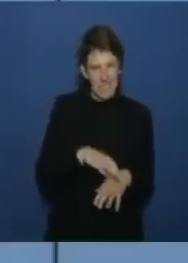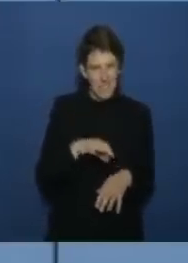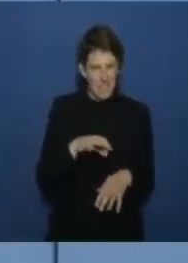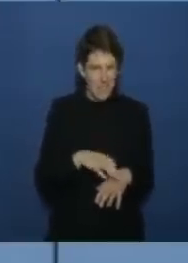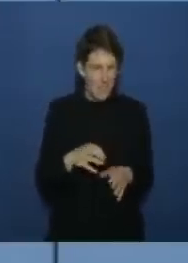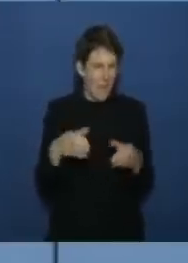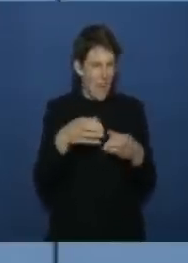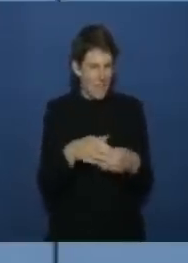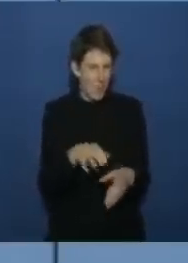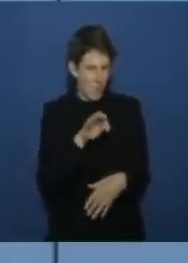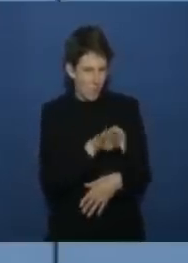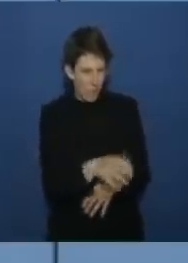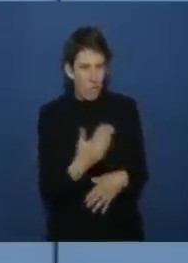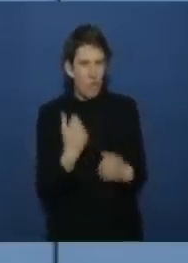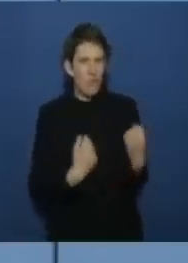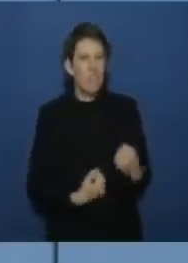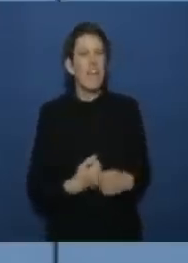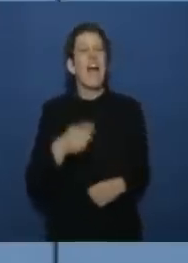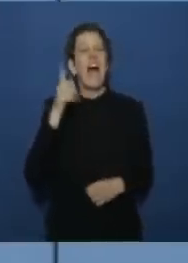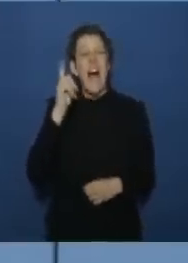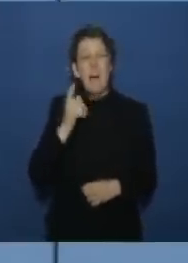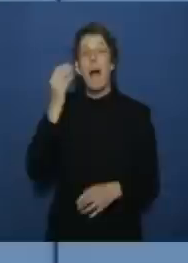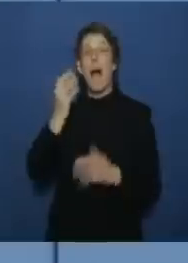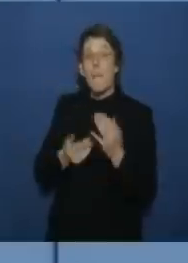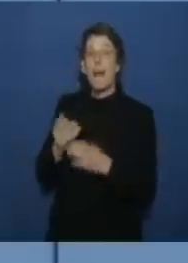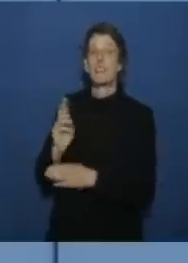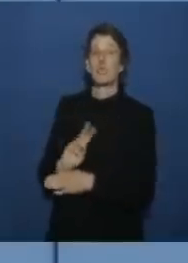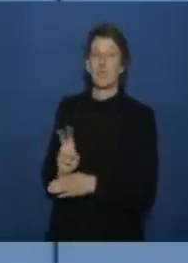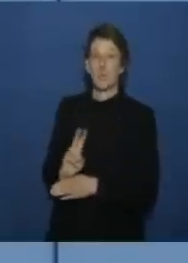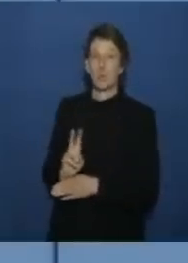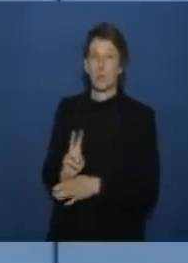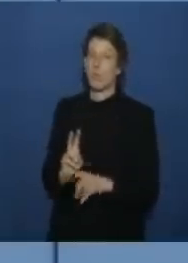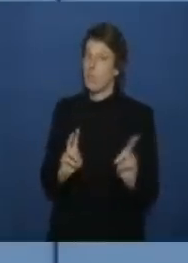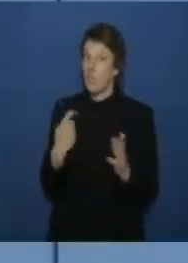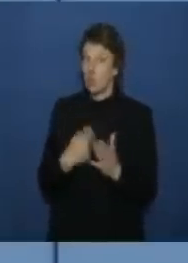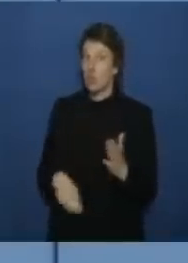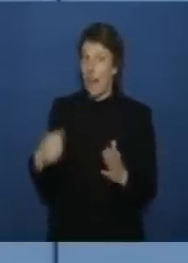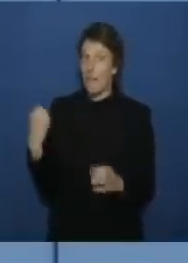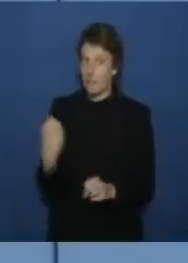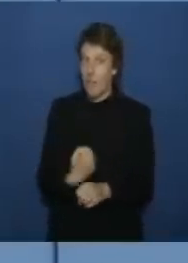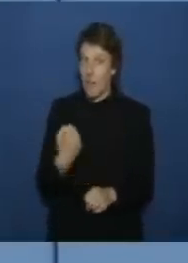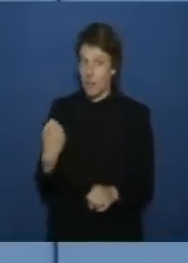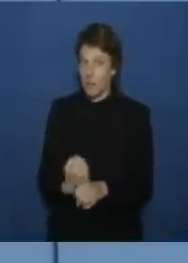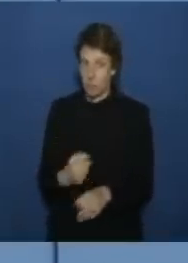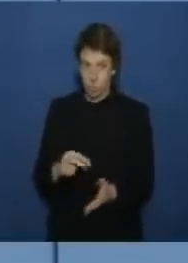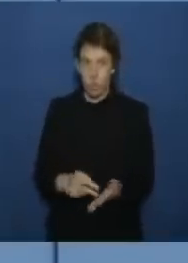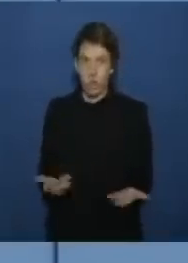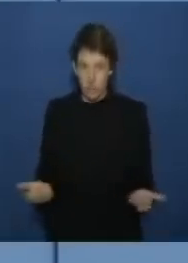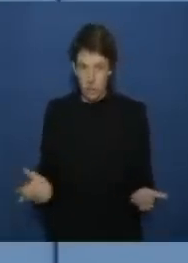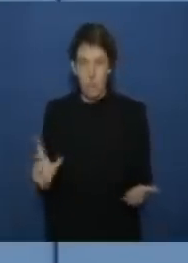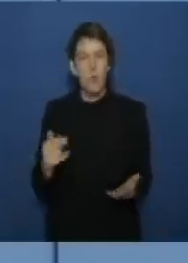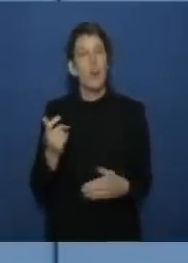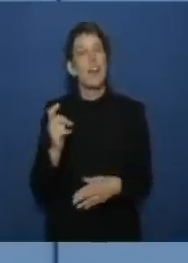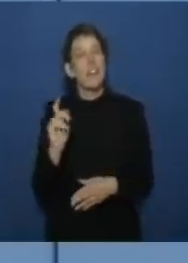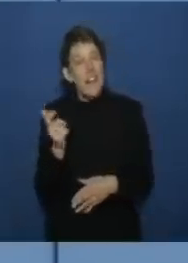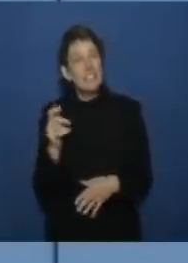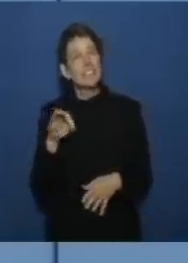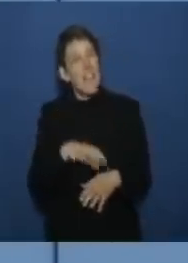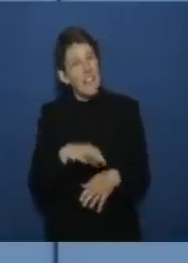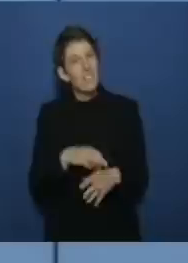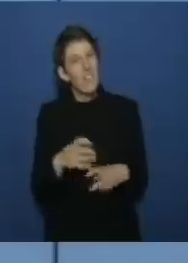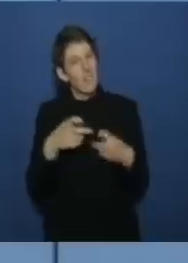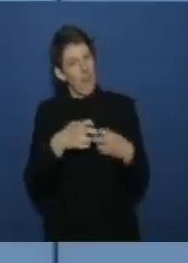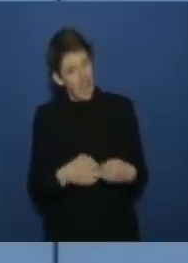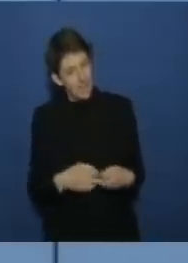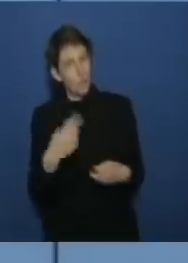aber noch einmal abrechnungsbetrug selbst das ist ein straftatbestand und die kassenärztlichen vereinigungen die